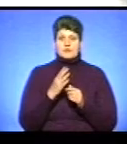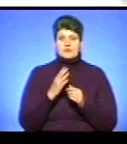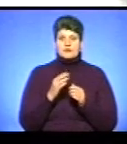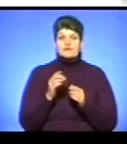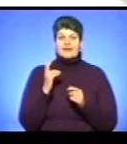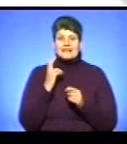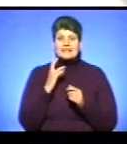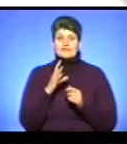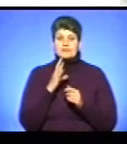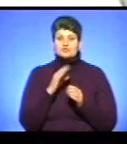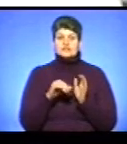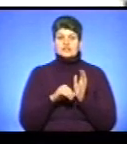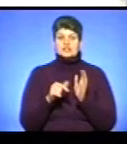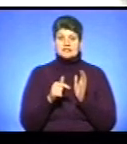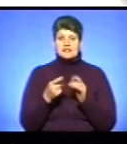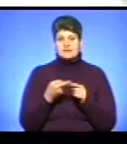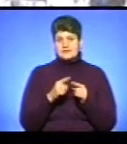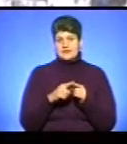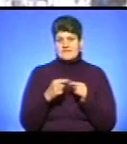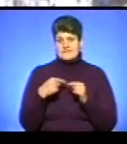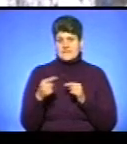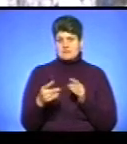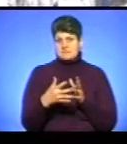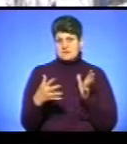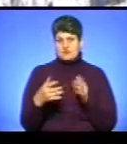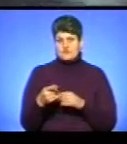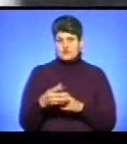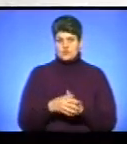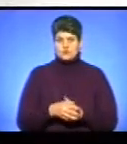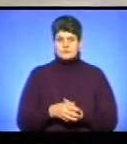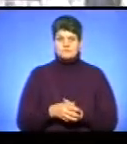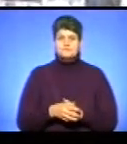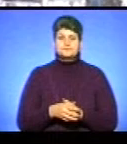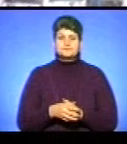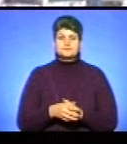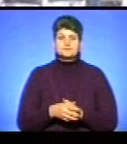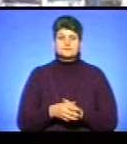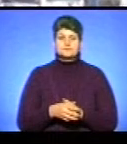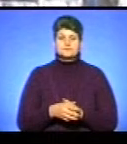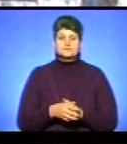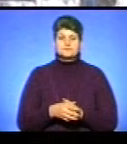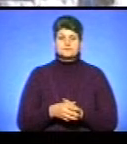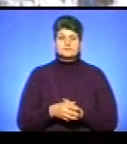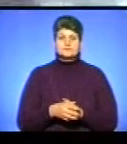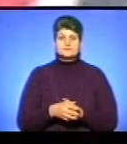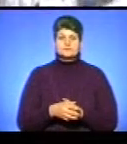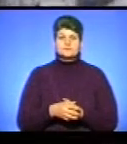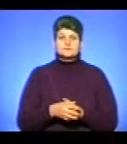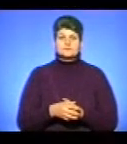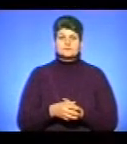гривень. Це в Києві, де в відстані на порядок більше, ніж в Тернополі. Богдан Буденчук, Андрій Прокопів, Василь Панчук – новини.